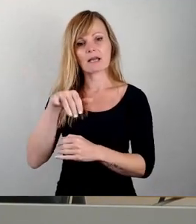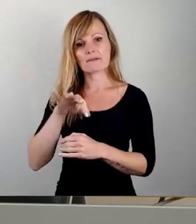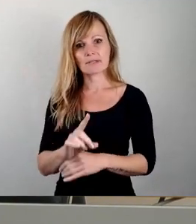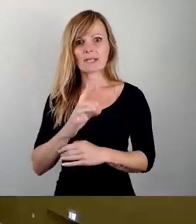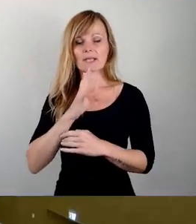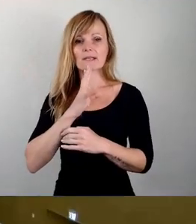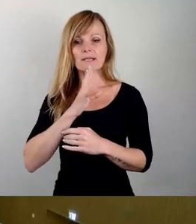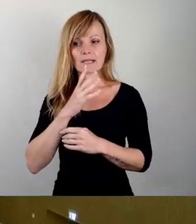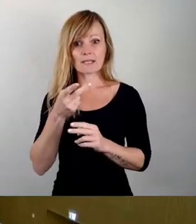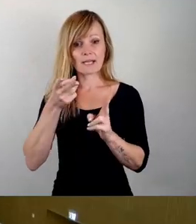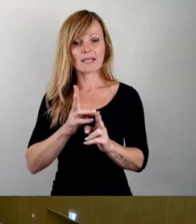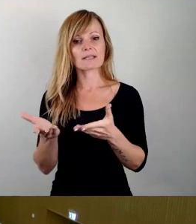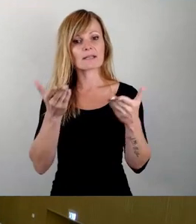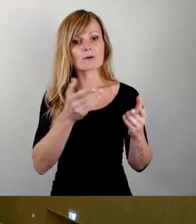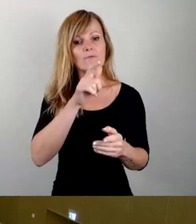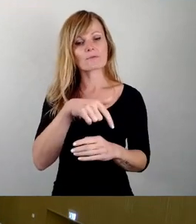Plotzer abgegeben.